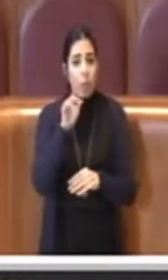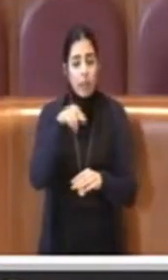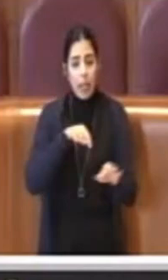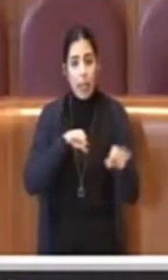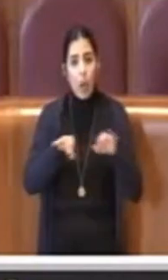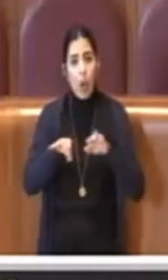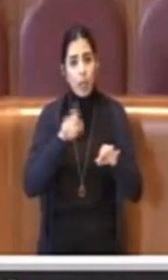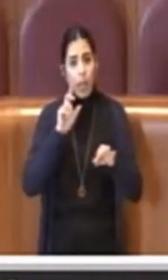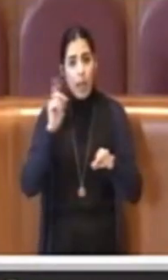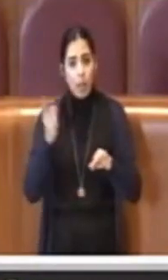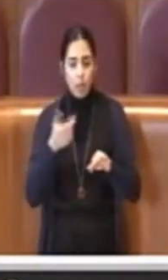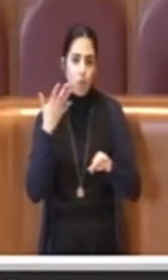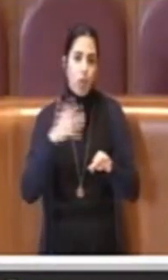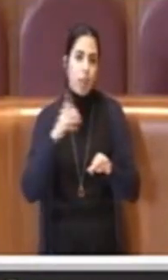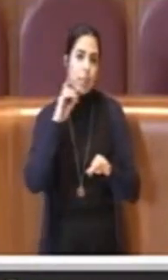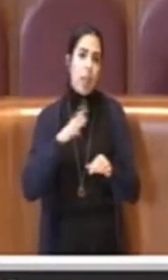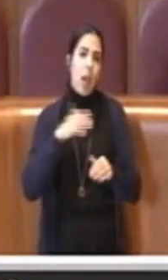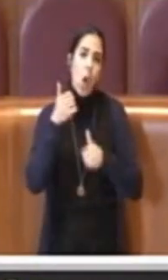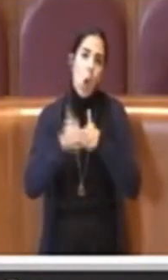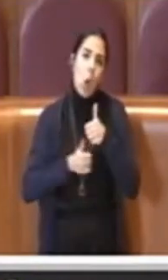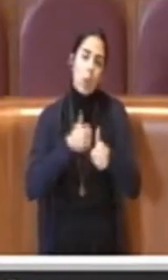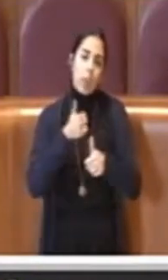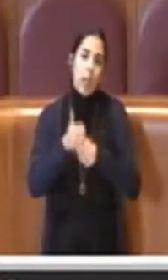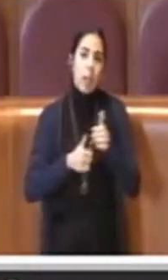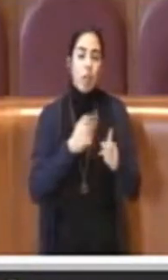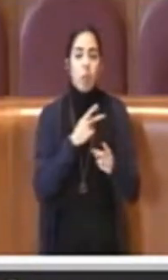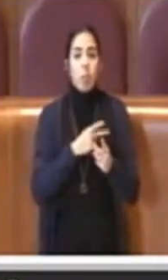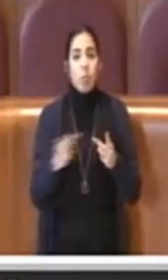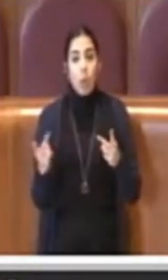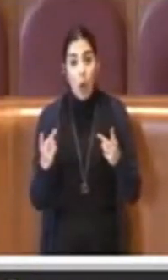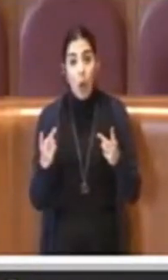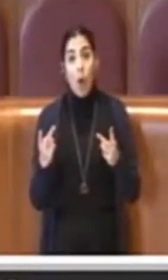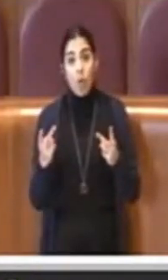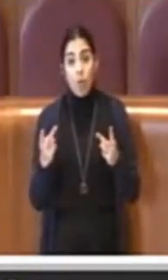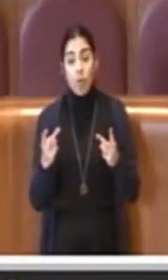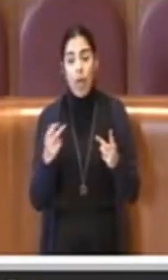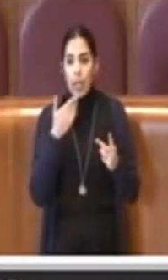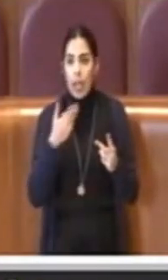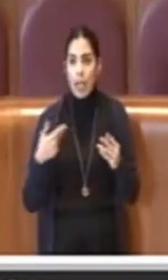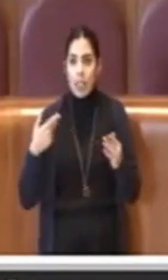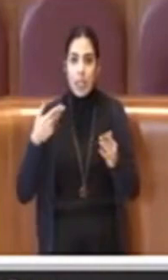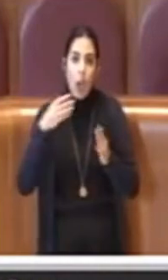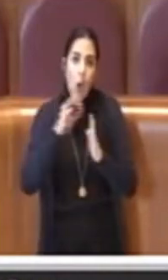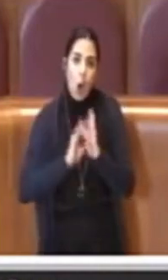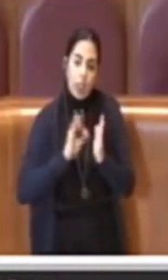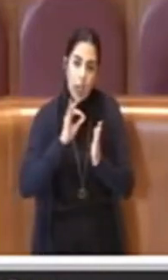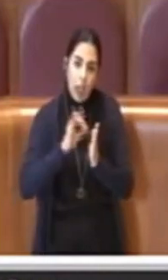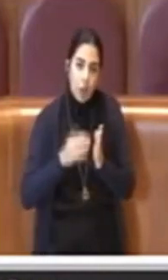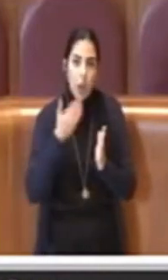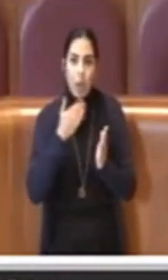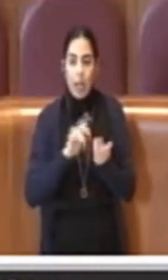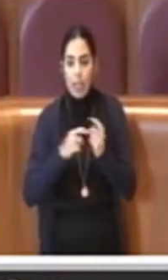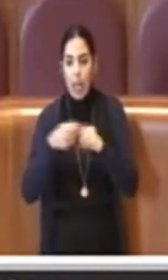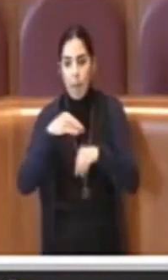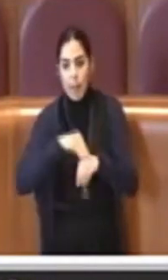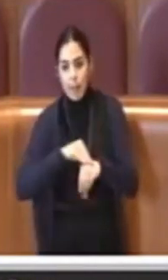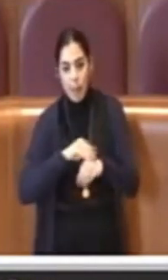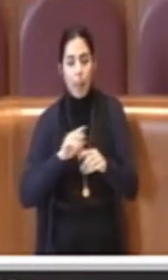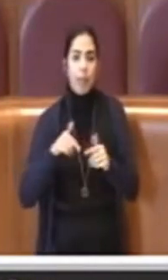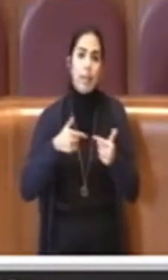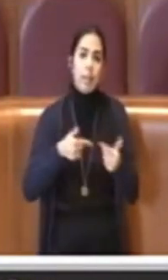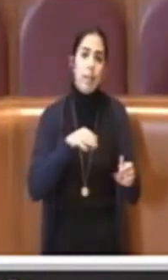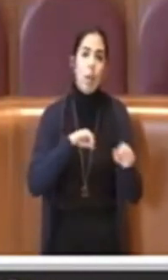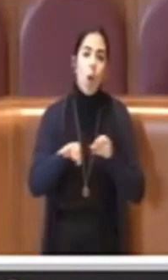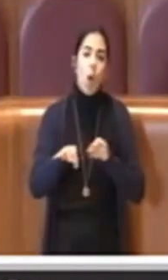come insomma tutti gli anni si cerca anche con ordini del giorno degli emendamenti di coordinare ulteriormente meglio quelli che sono un po'